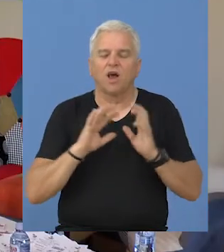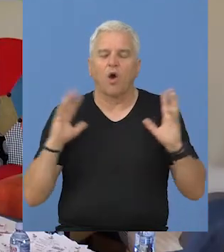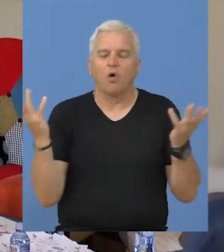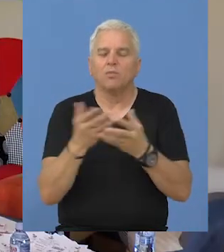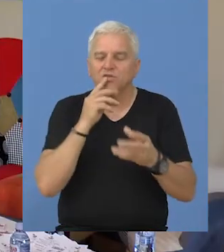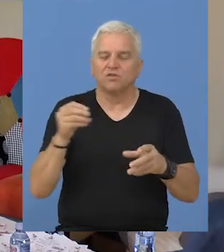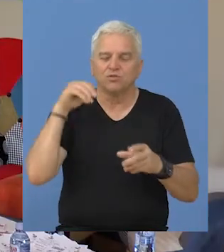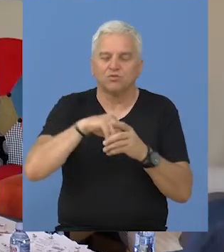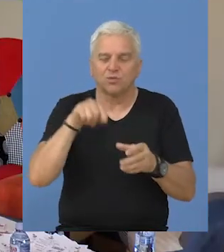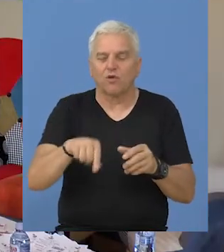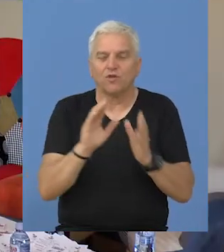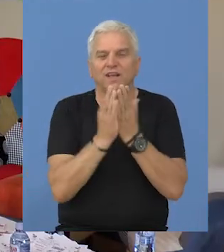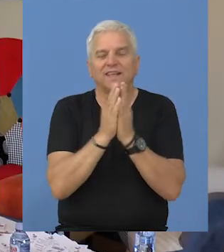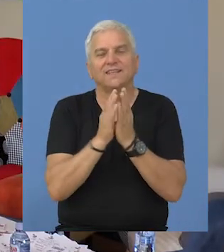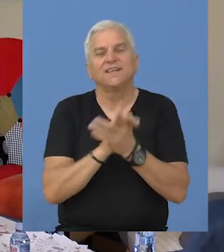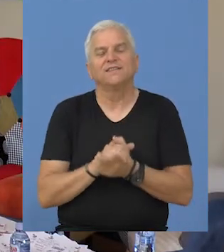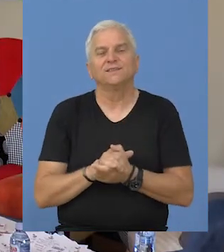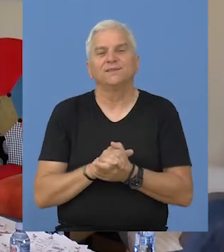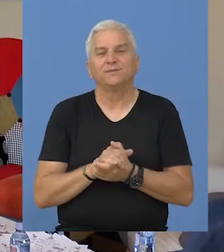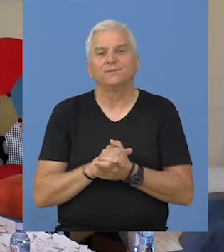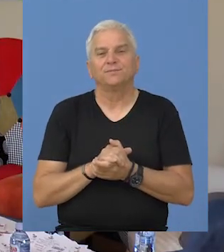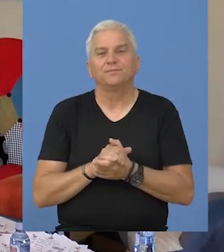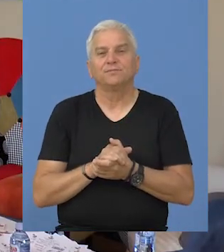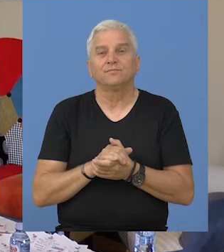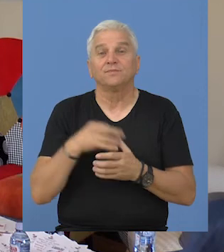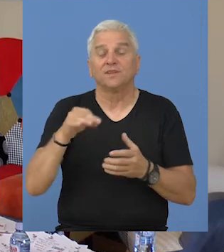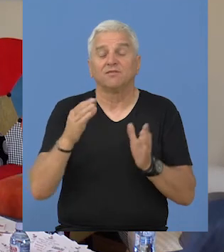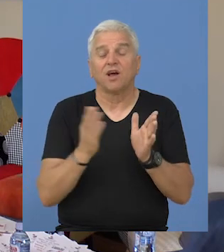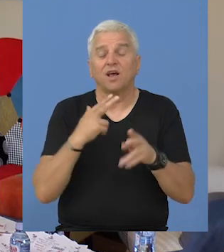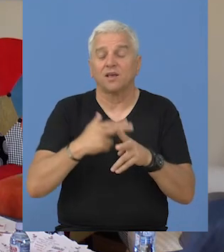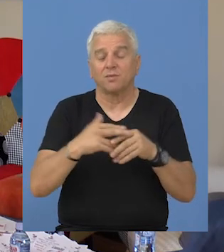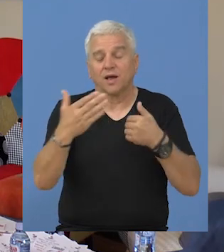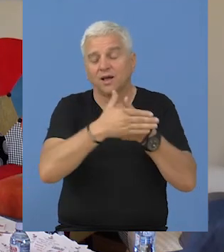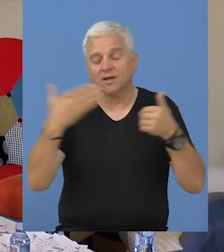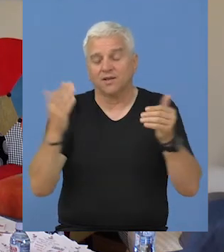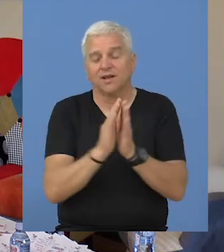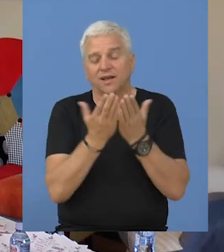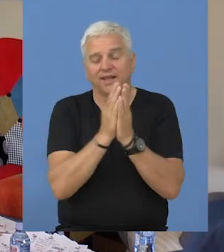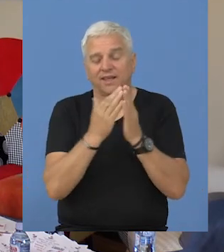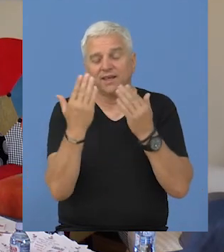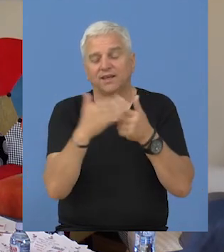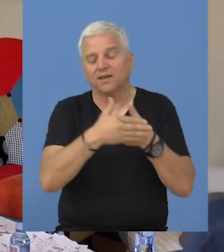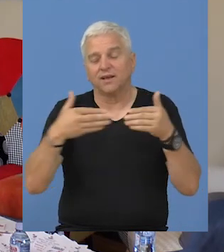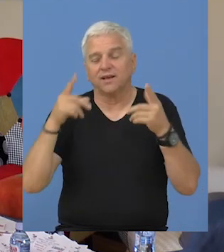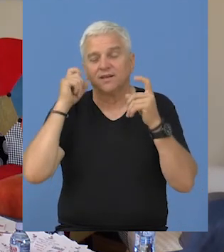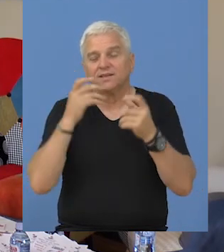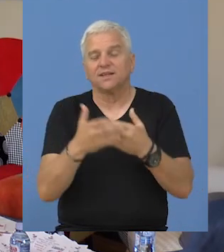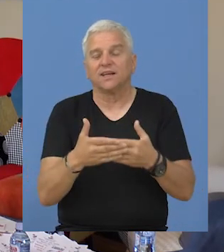zastupljeni u ovoj knjiži. Na samoj naslovnoj korici je slika